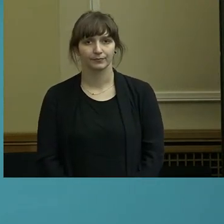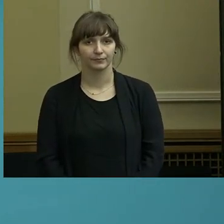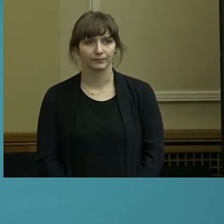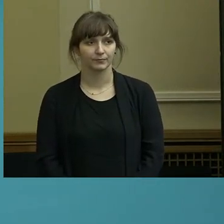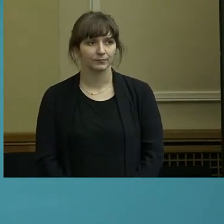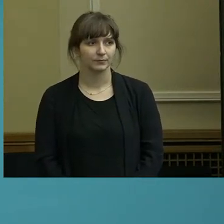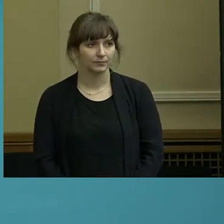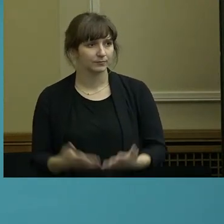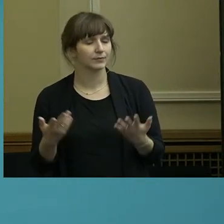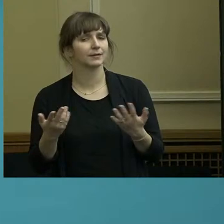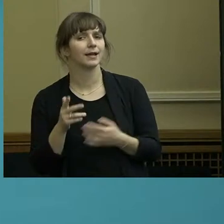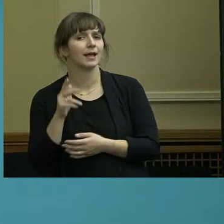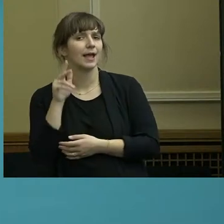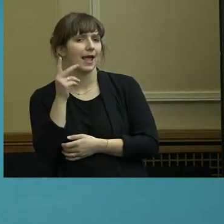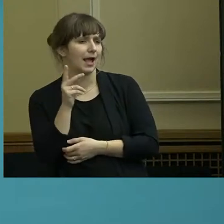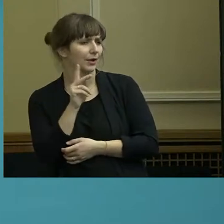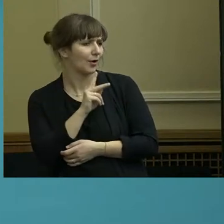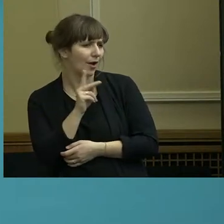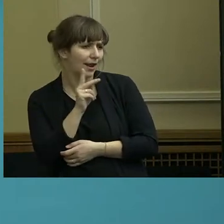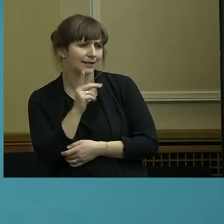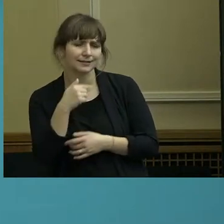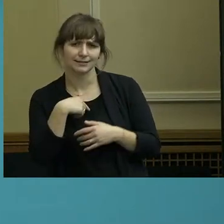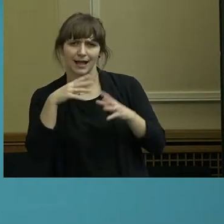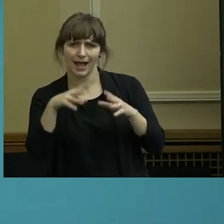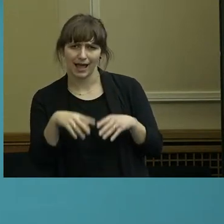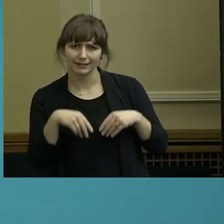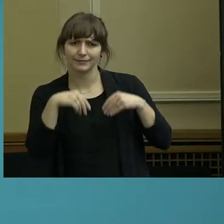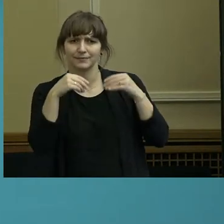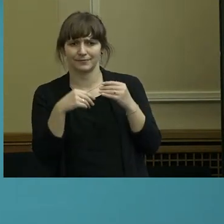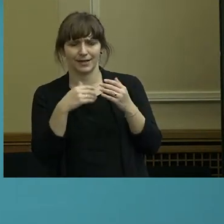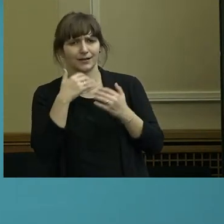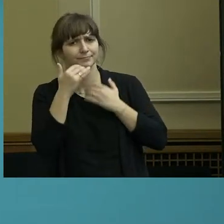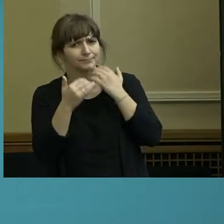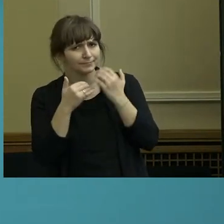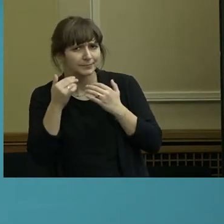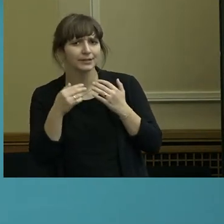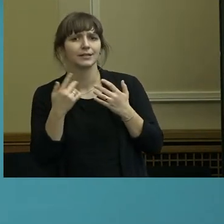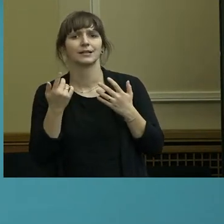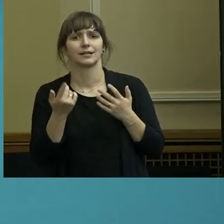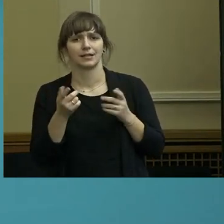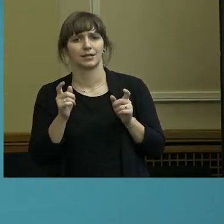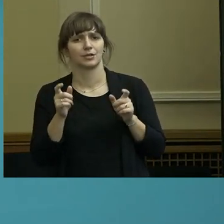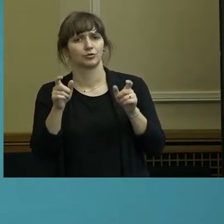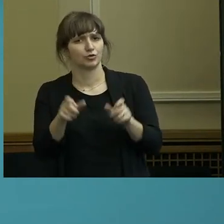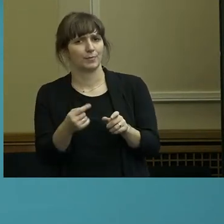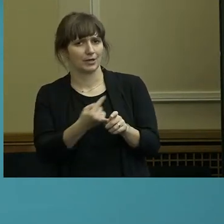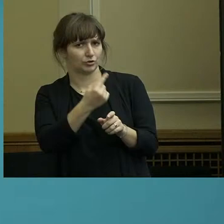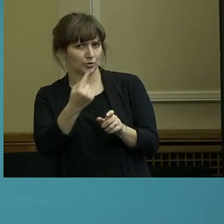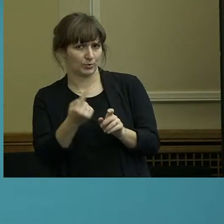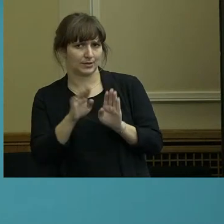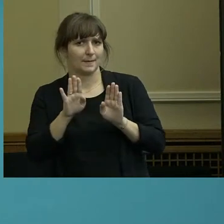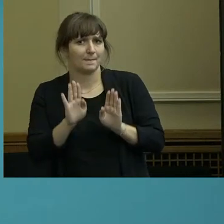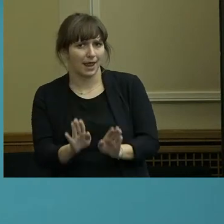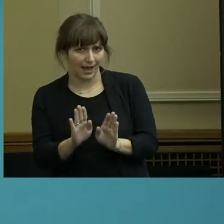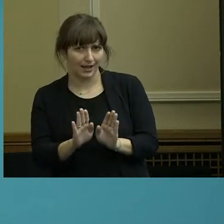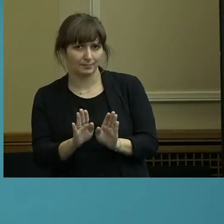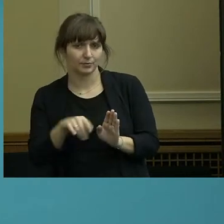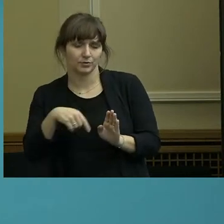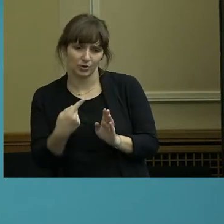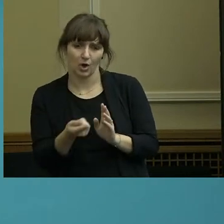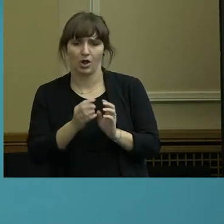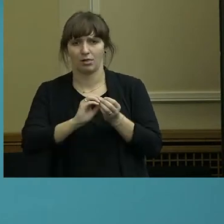Herr Kulat, Sie haben eingangs gesagt, dass die Sperrstunde beibehalten wird und weiterentwickelt wird.